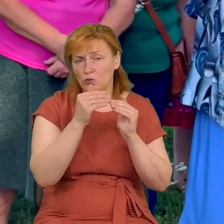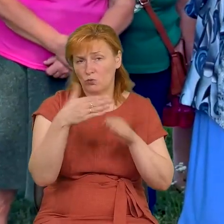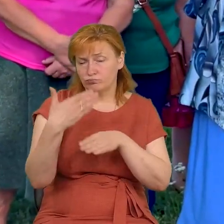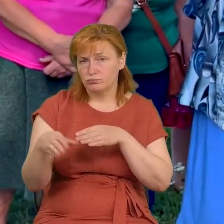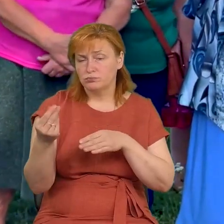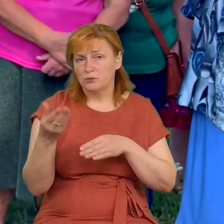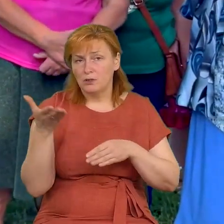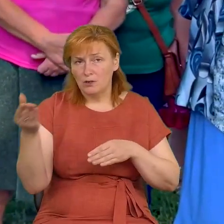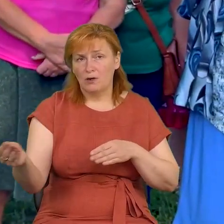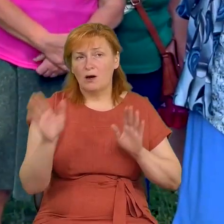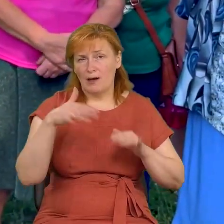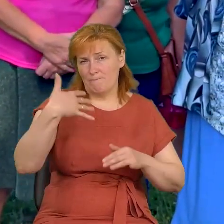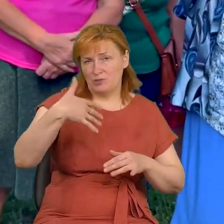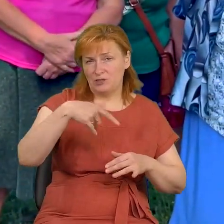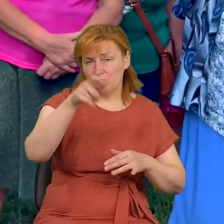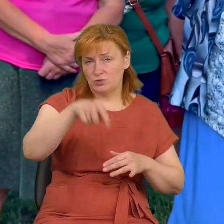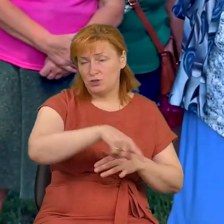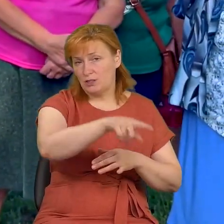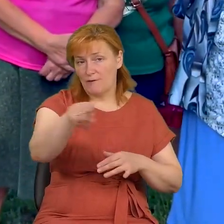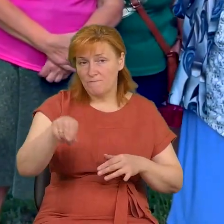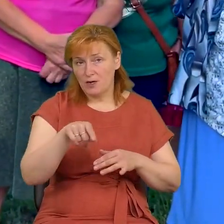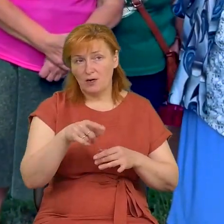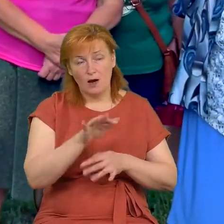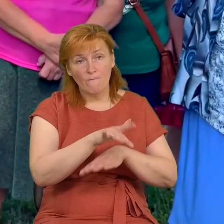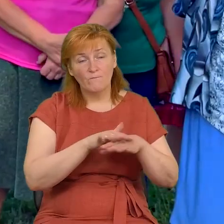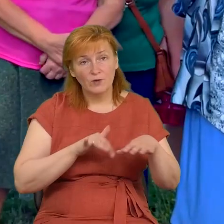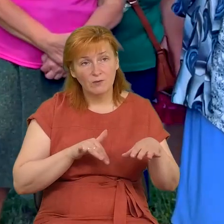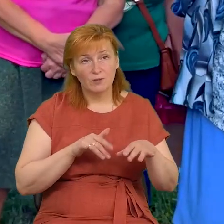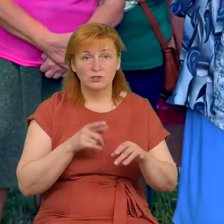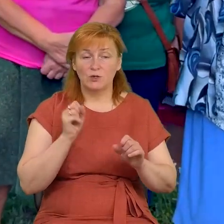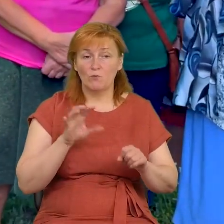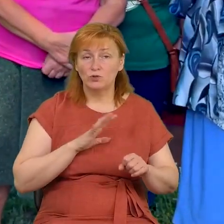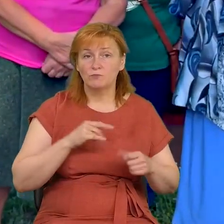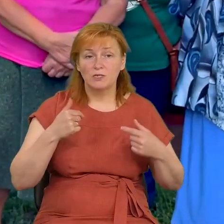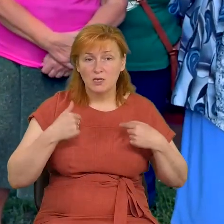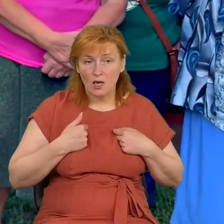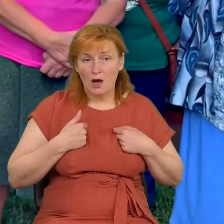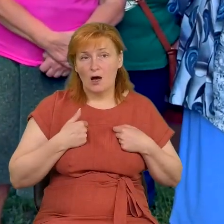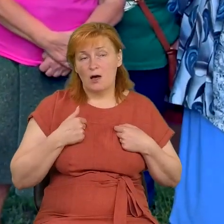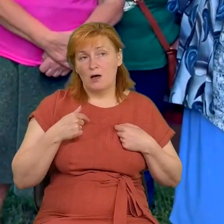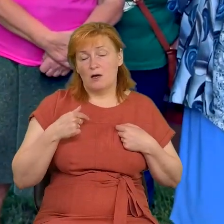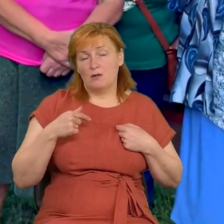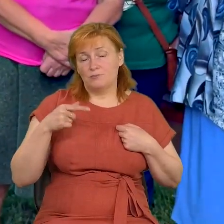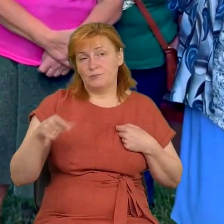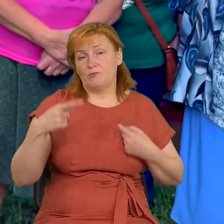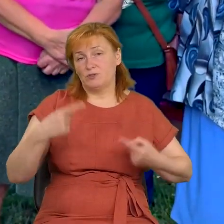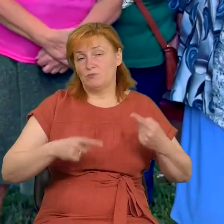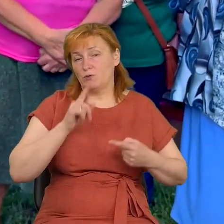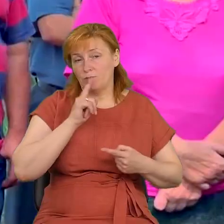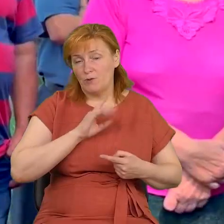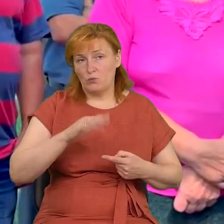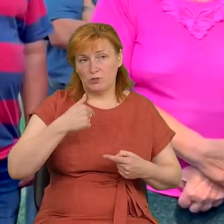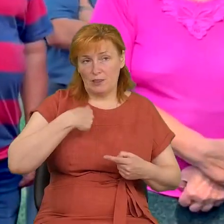хай 50 чоловік як набереться. А вибачте, їх може і не треба, це такі, я не буду з ними спорити. А нас, вибачте, дуже